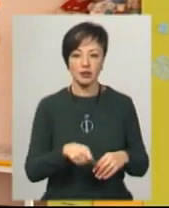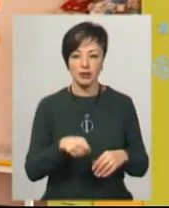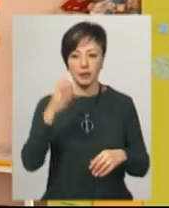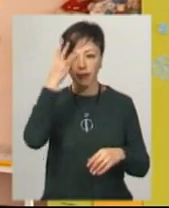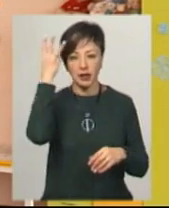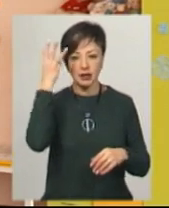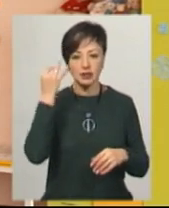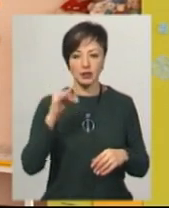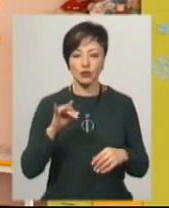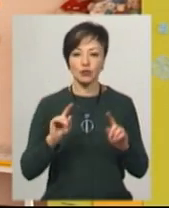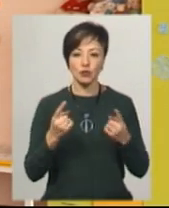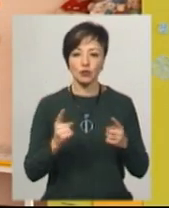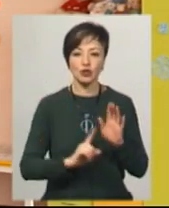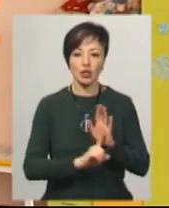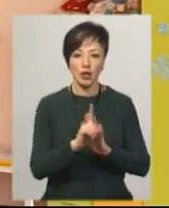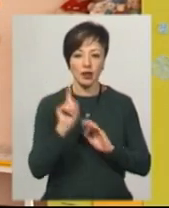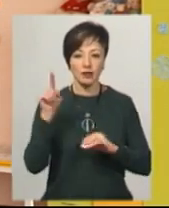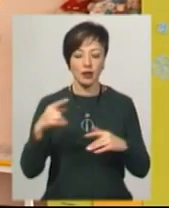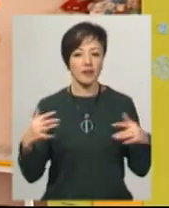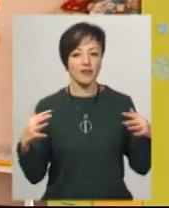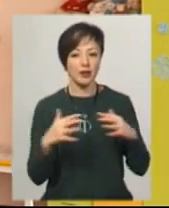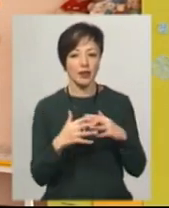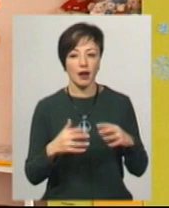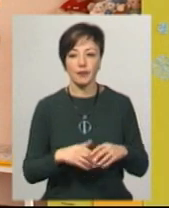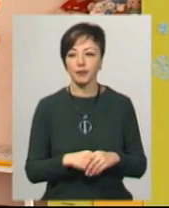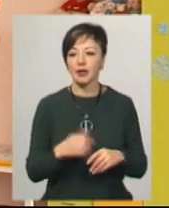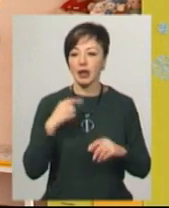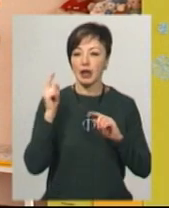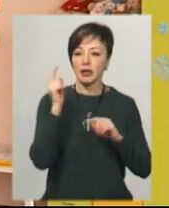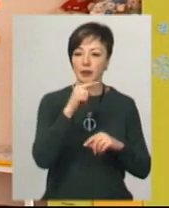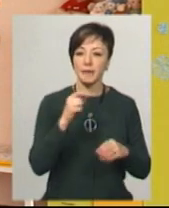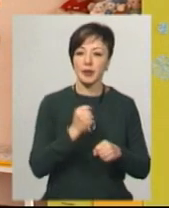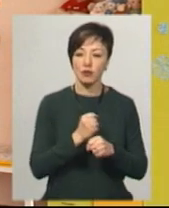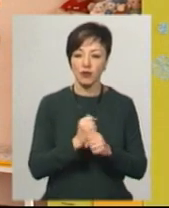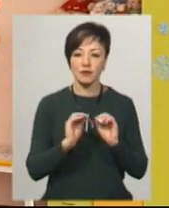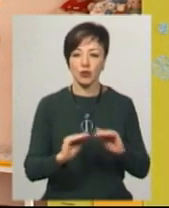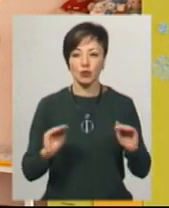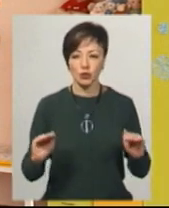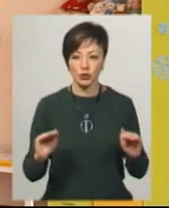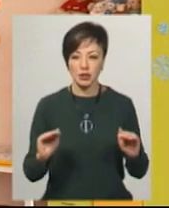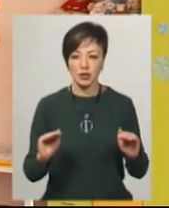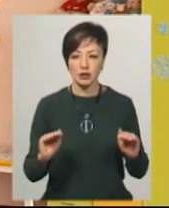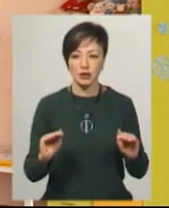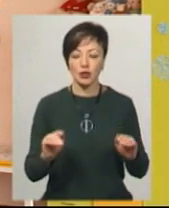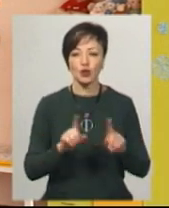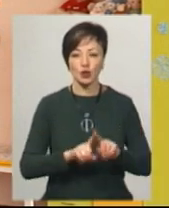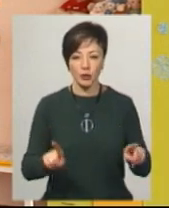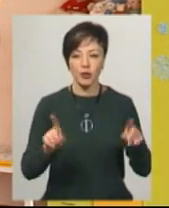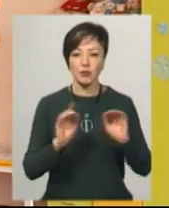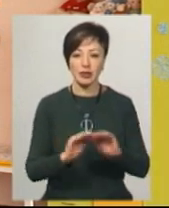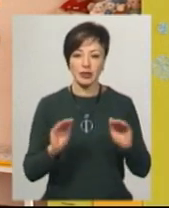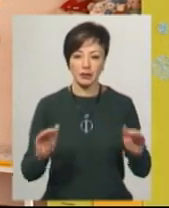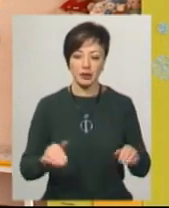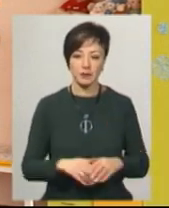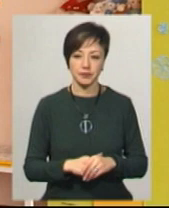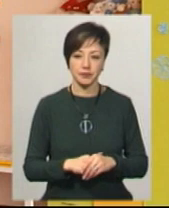в Хмельницький, того, що почалася там війна. І я там працювала теж в садочку, працювала з особливими дітками.